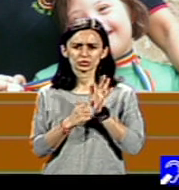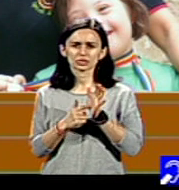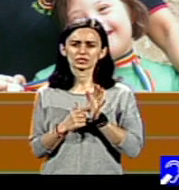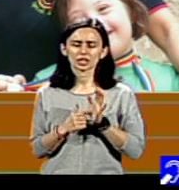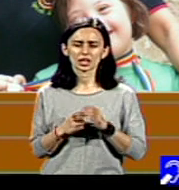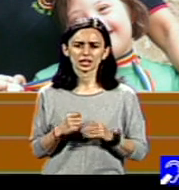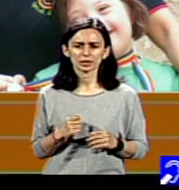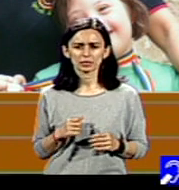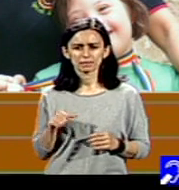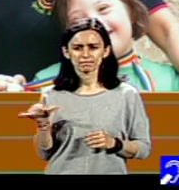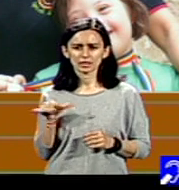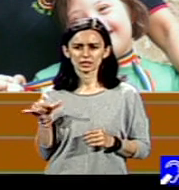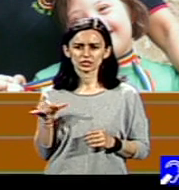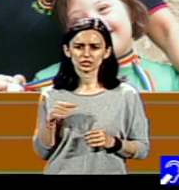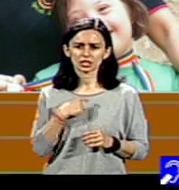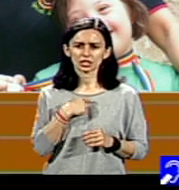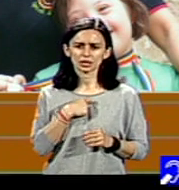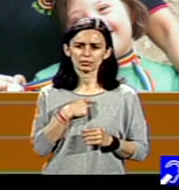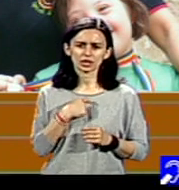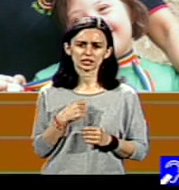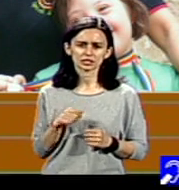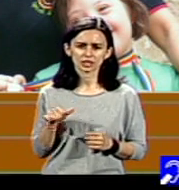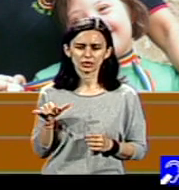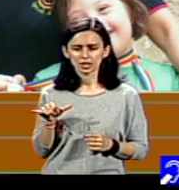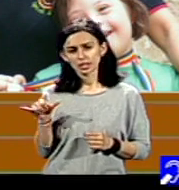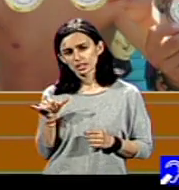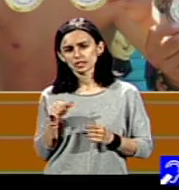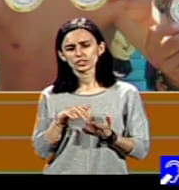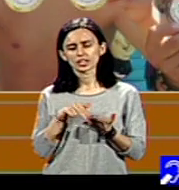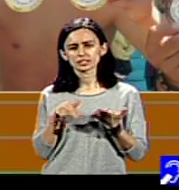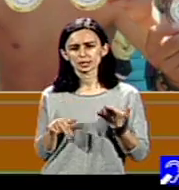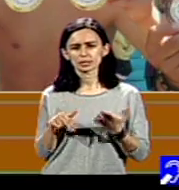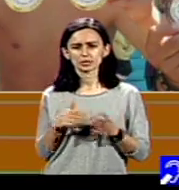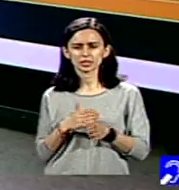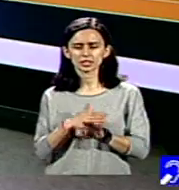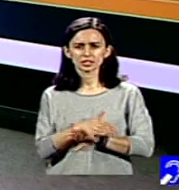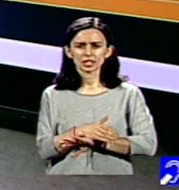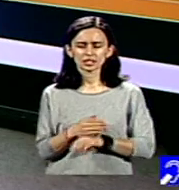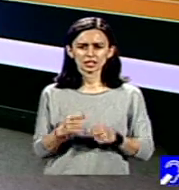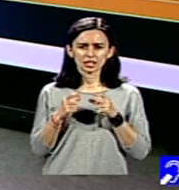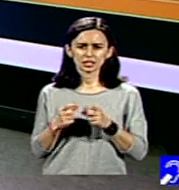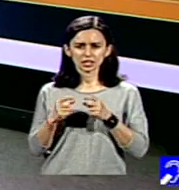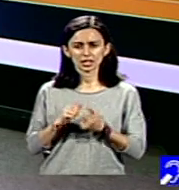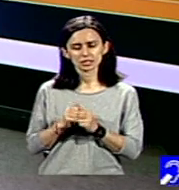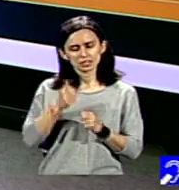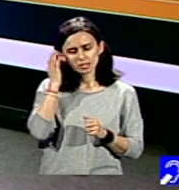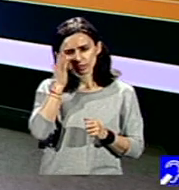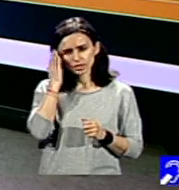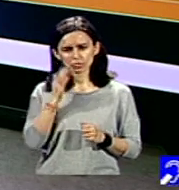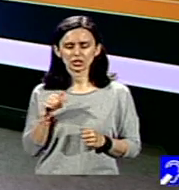lasă sau cine-i permis să intre în clasa sau în școala respectivă.